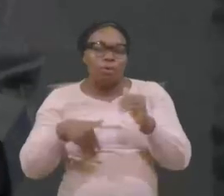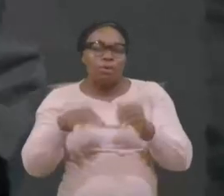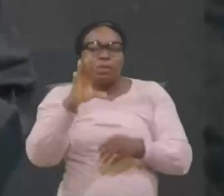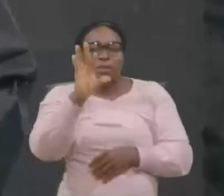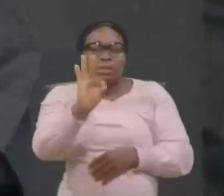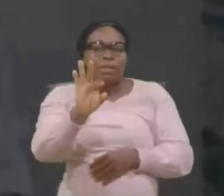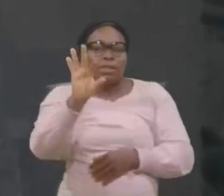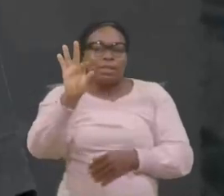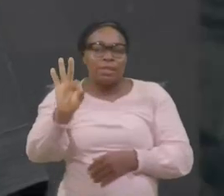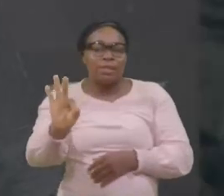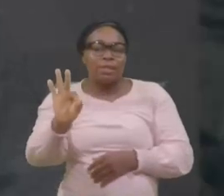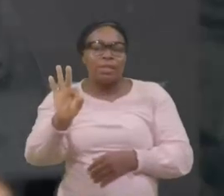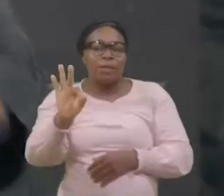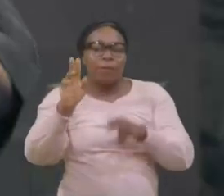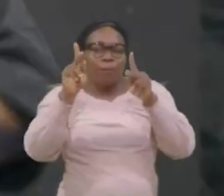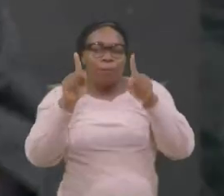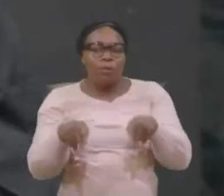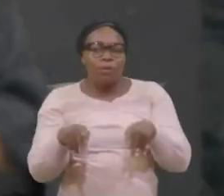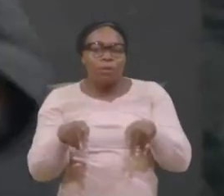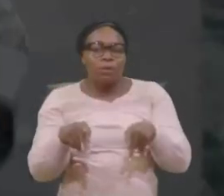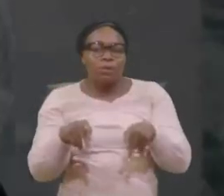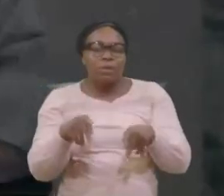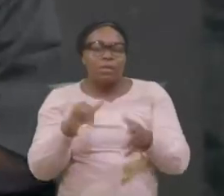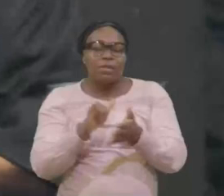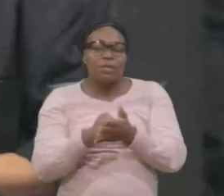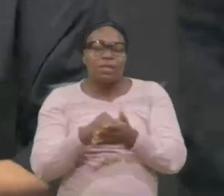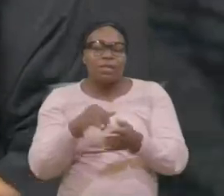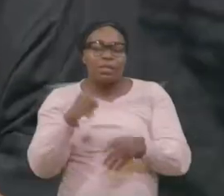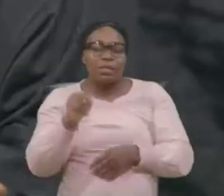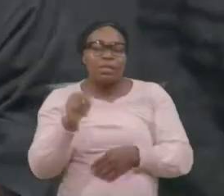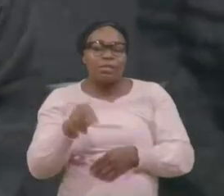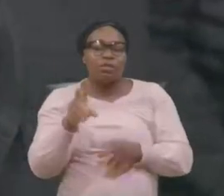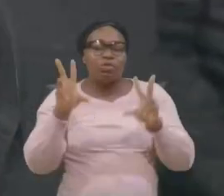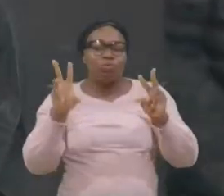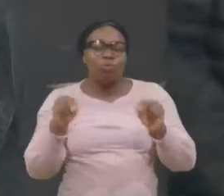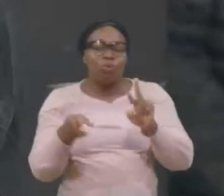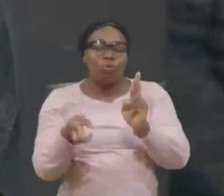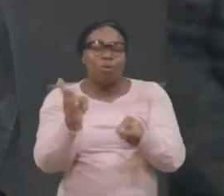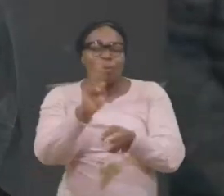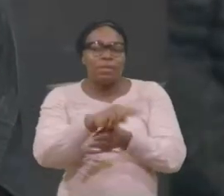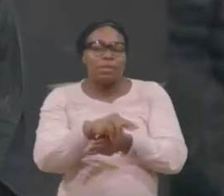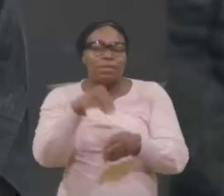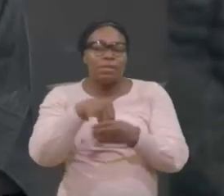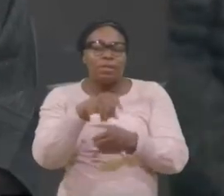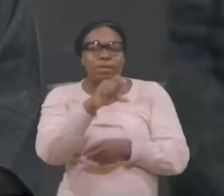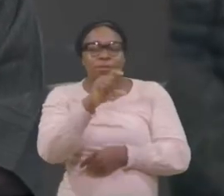99 juste qu'ils n'ont pas besoin de repentance verset 10